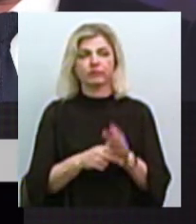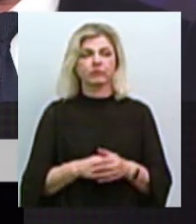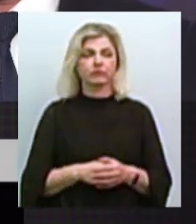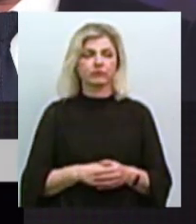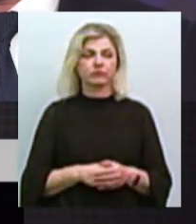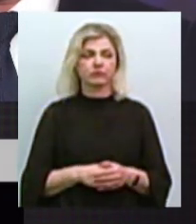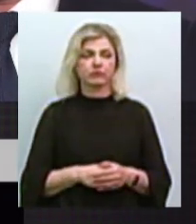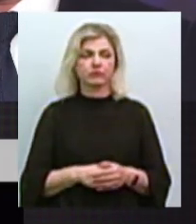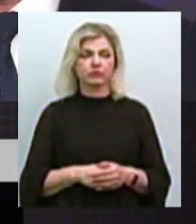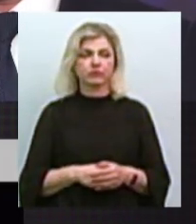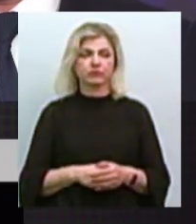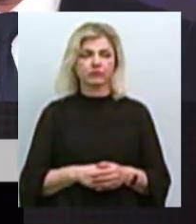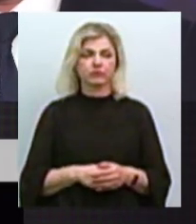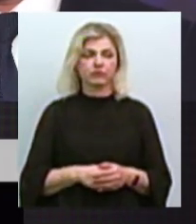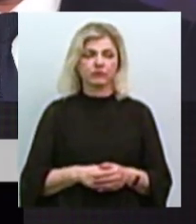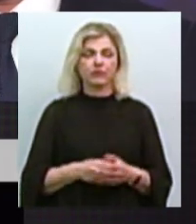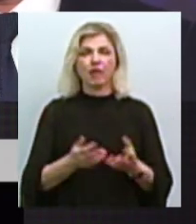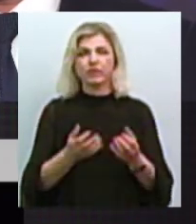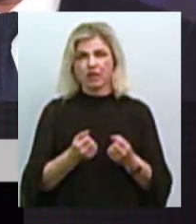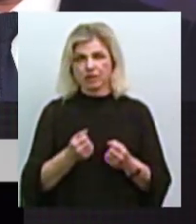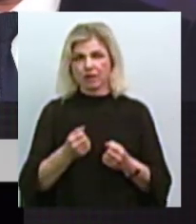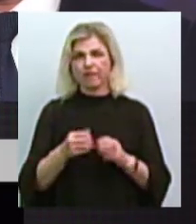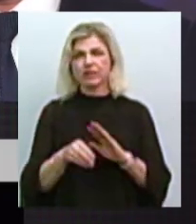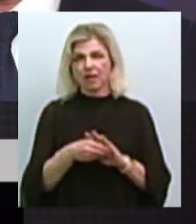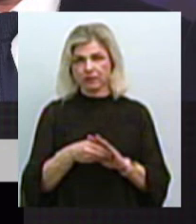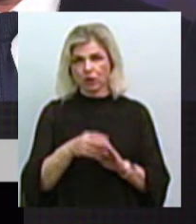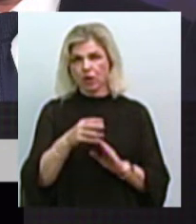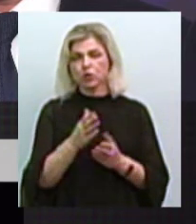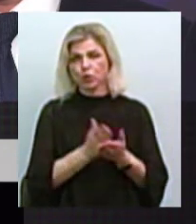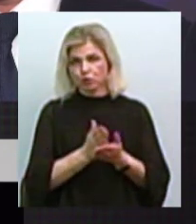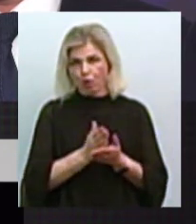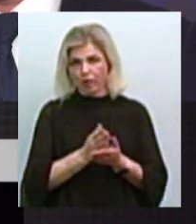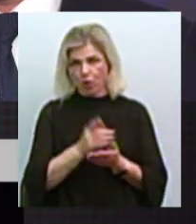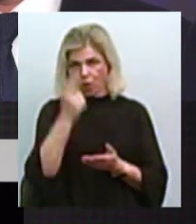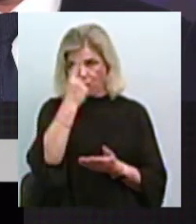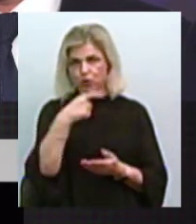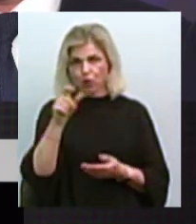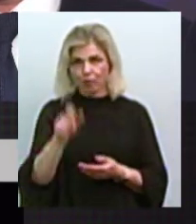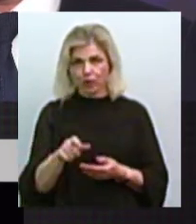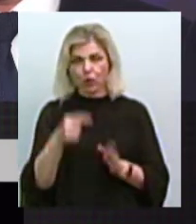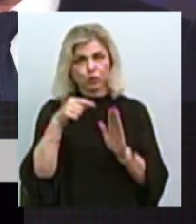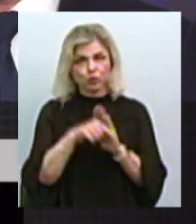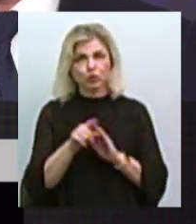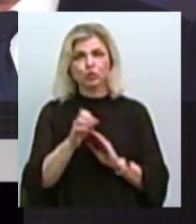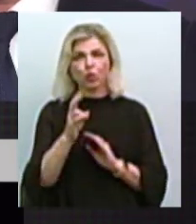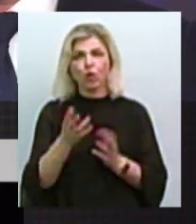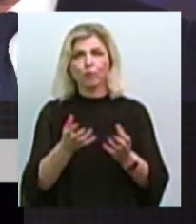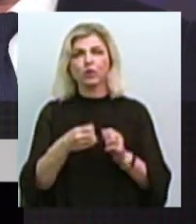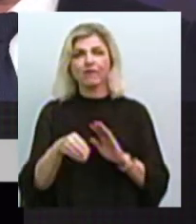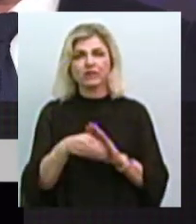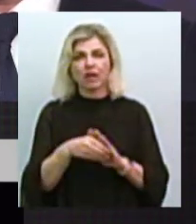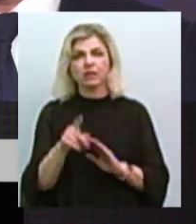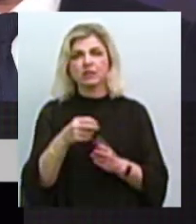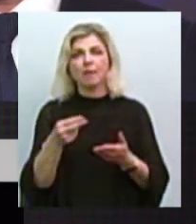неправомірної вигади службовою особою». Суть була те, що він отримав хабаря за